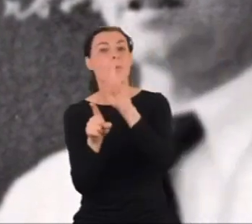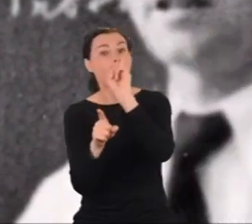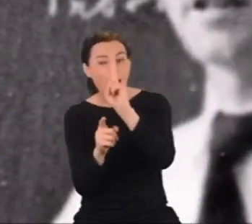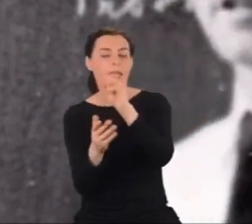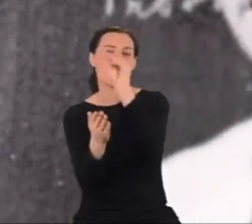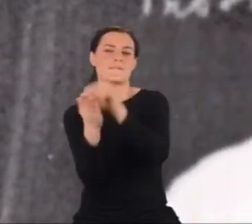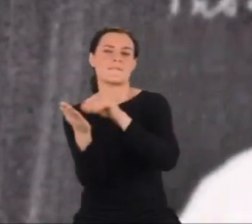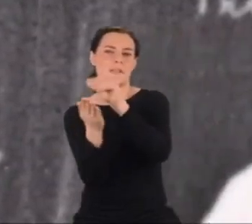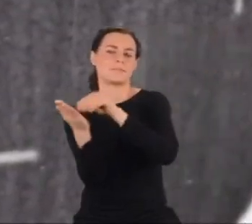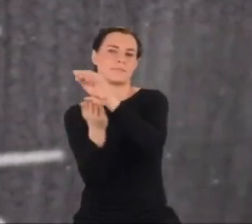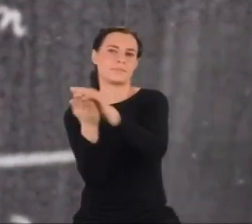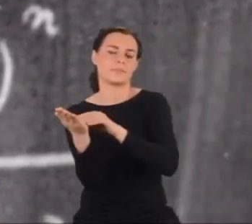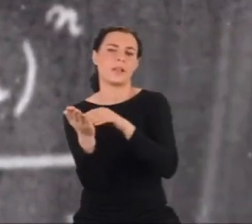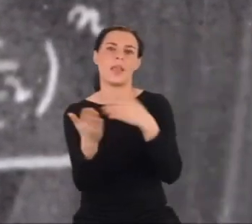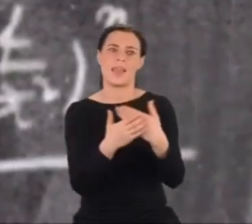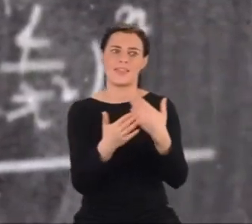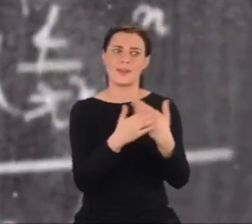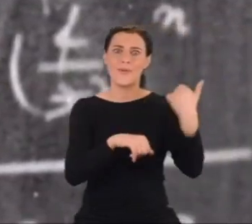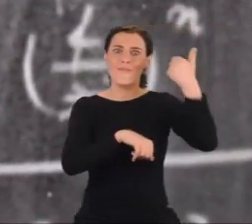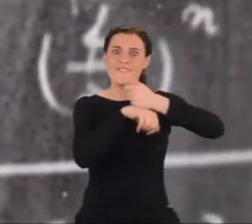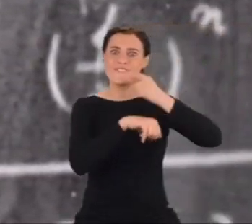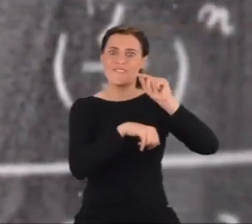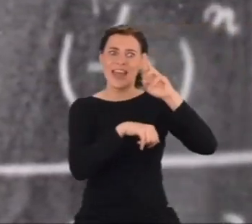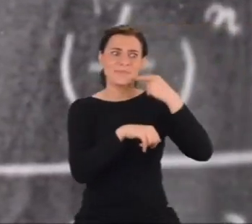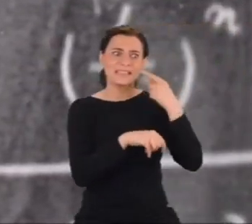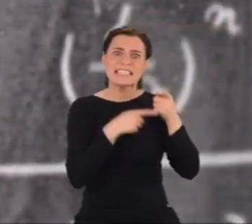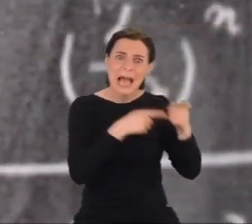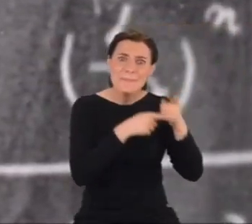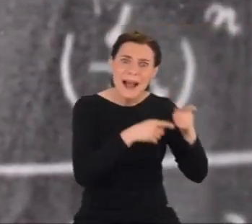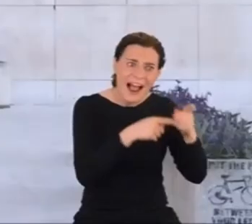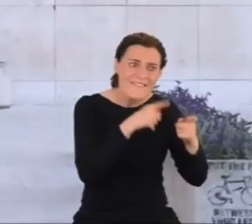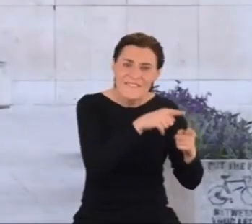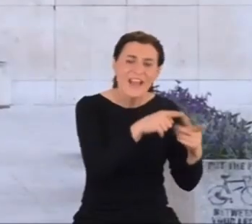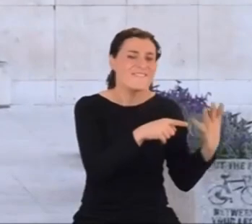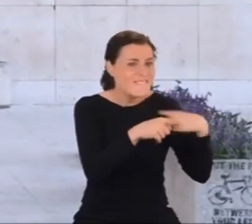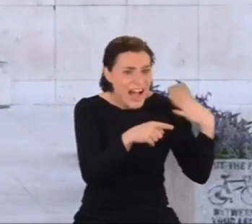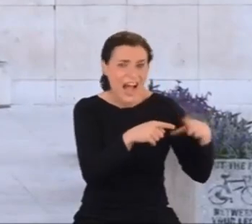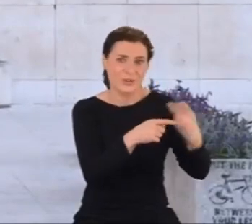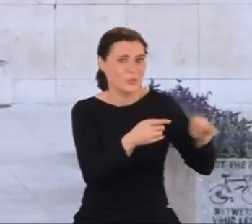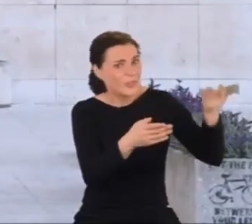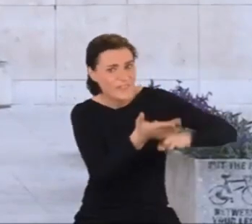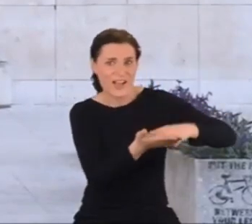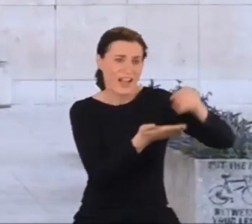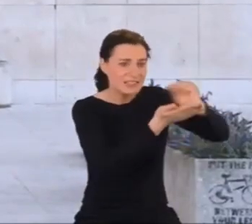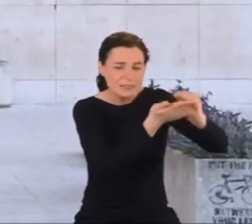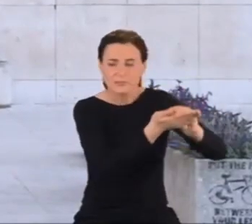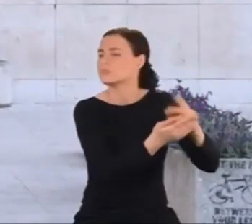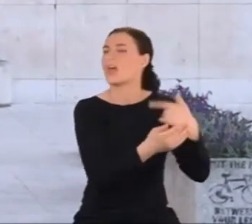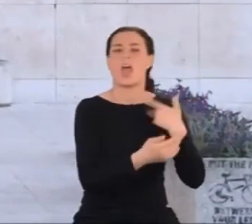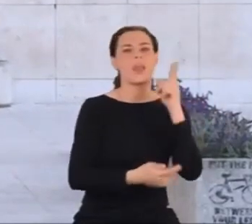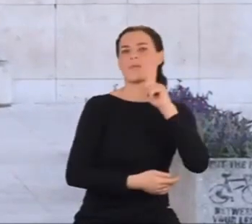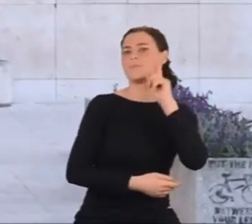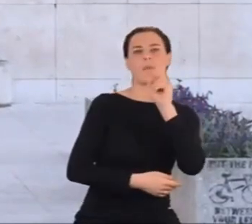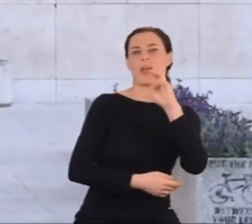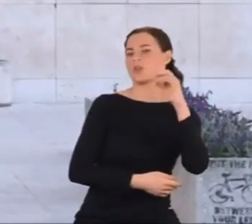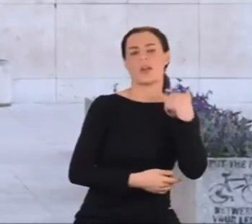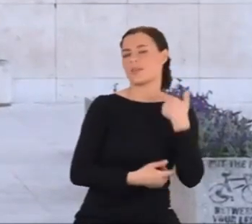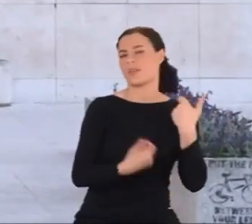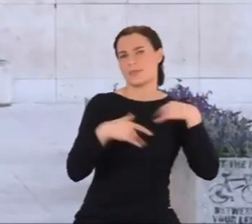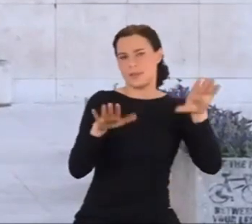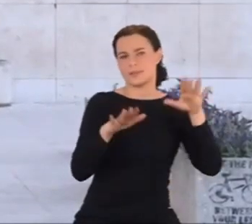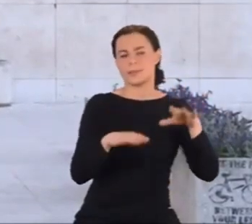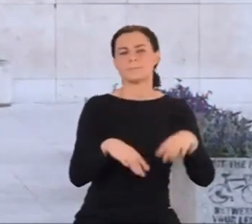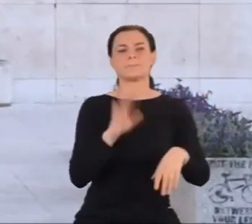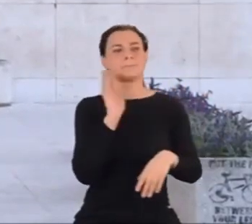Fermi znów namawiał Majoranę, żeby opublikował swój tekst, ale ten odmówił. Ostatecznie Fermiemu udało się